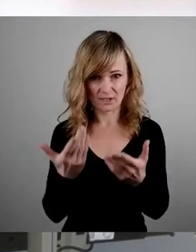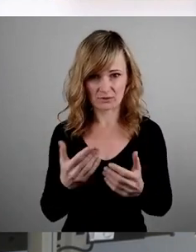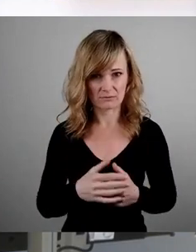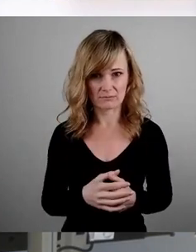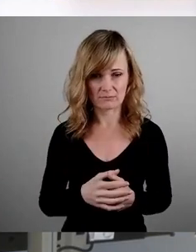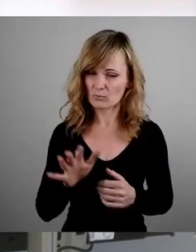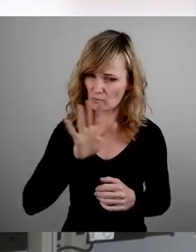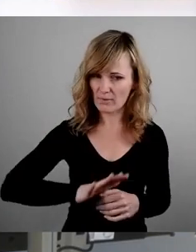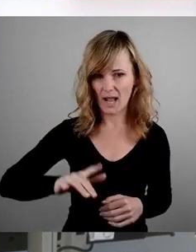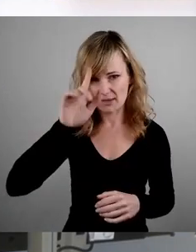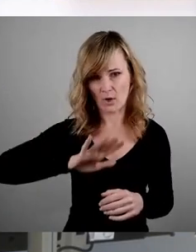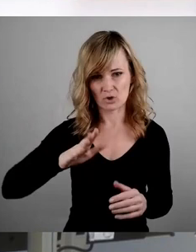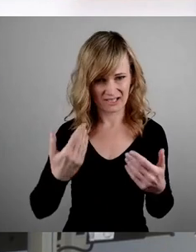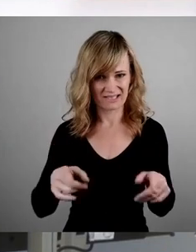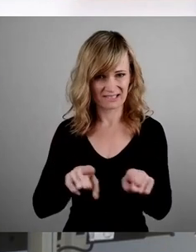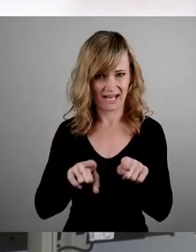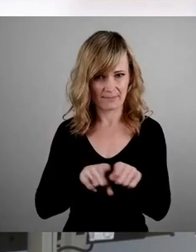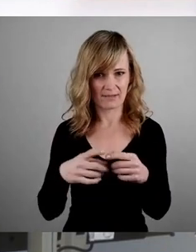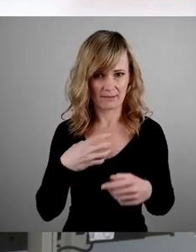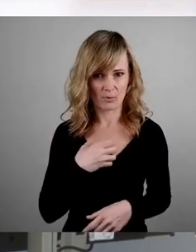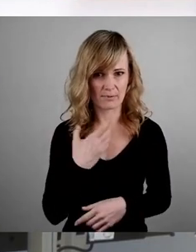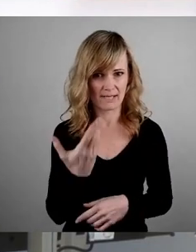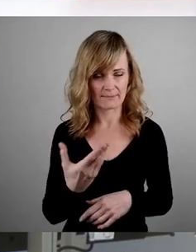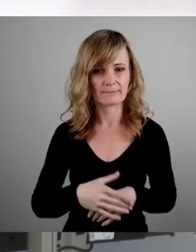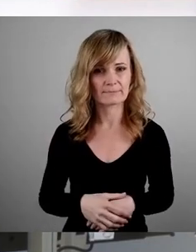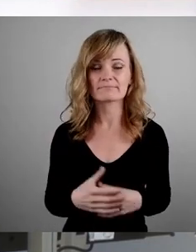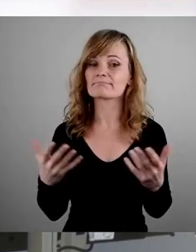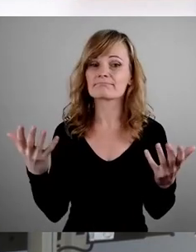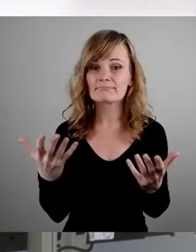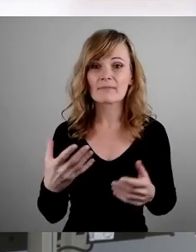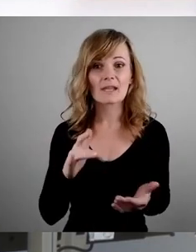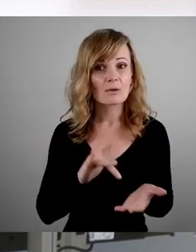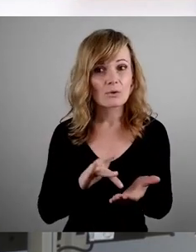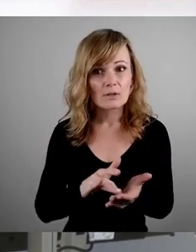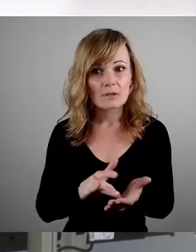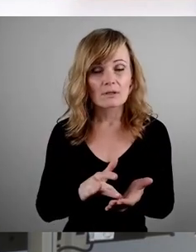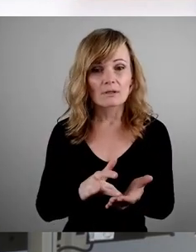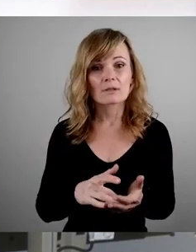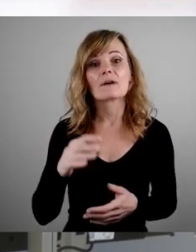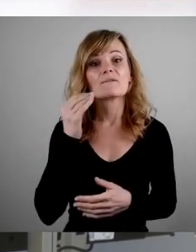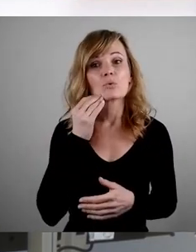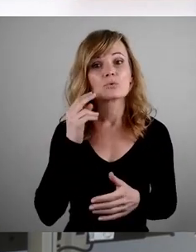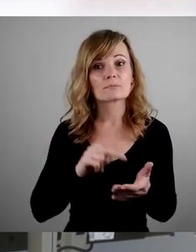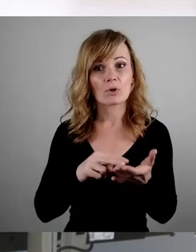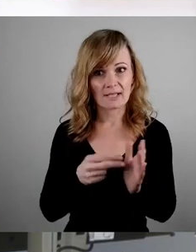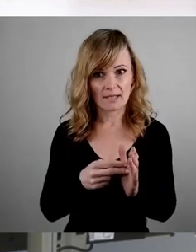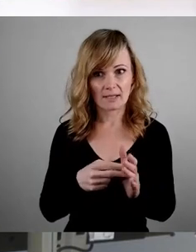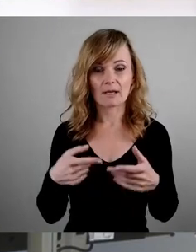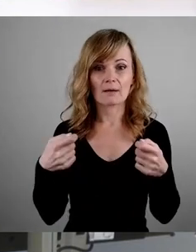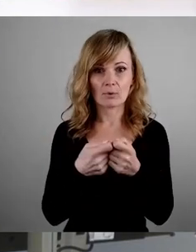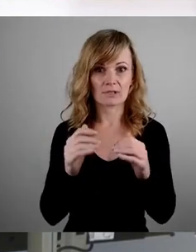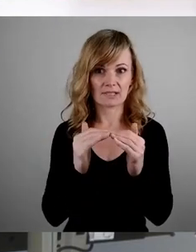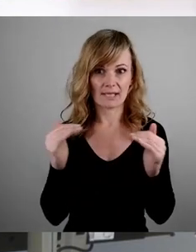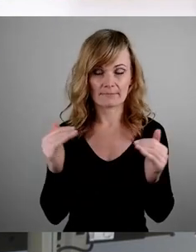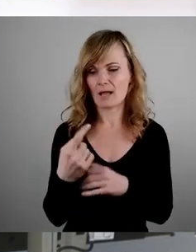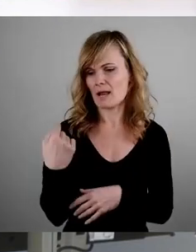so zu verzeichnen. Grund dafür ist es, dass in der Wohnungspolitik, insbesondere auf Bundesebene, im Prinzip in den letzten